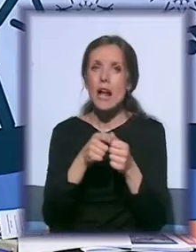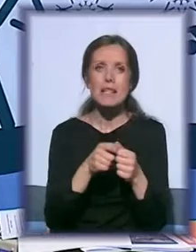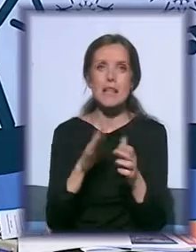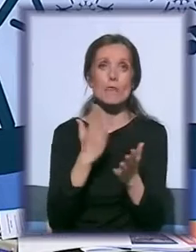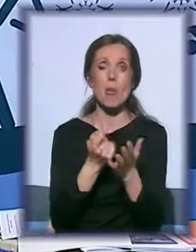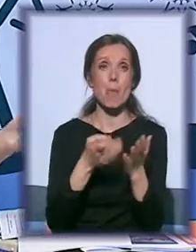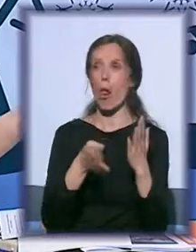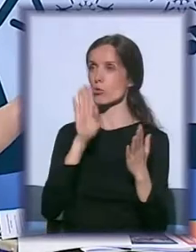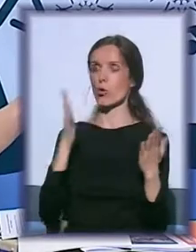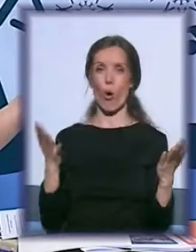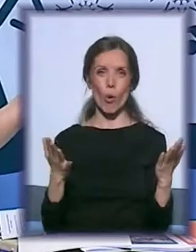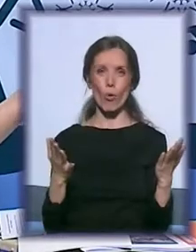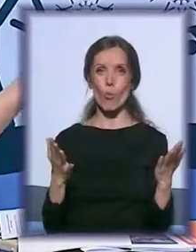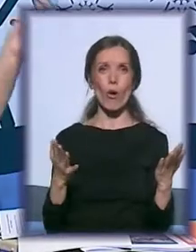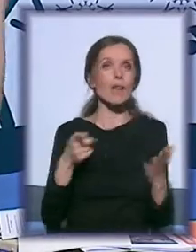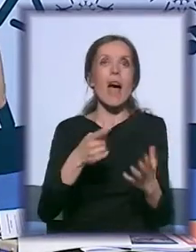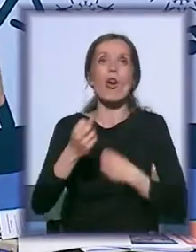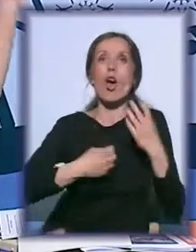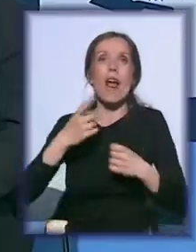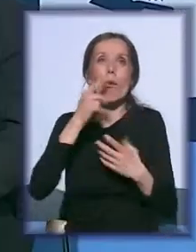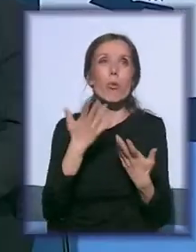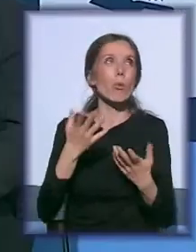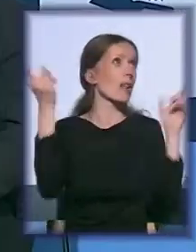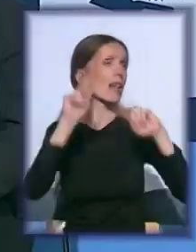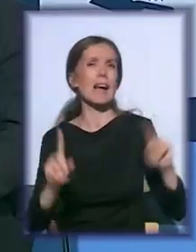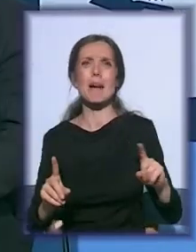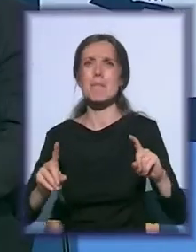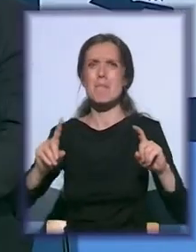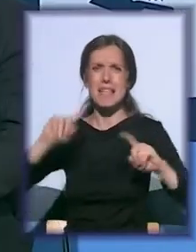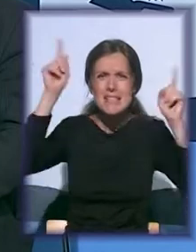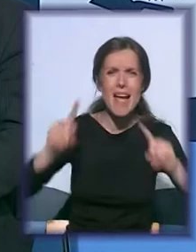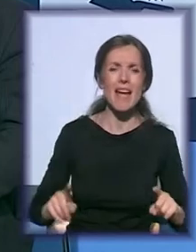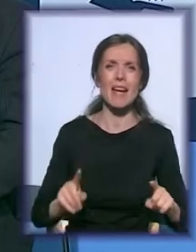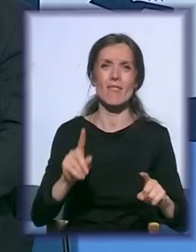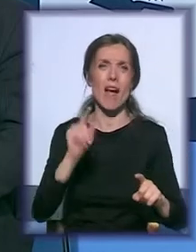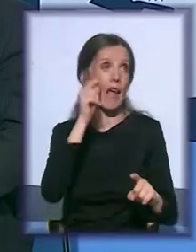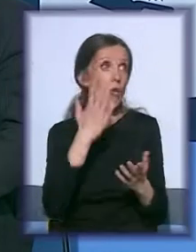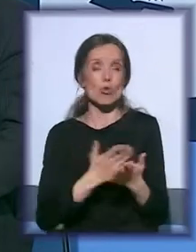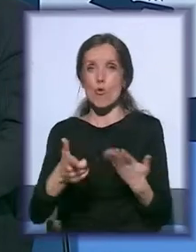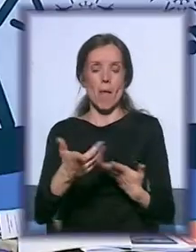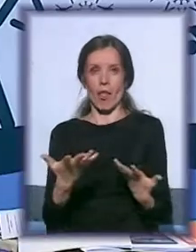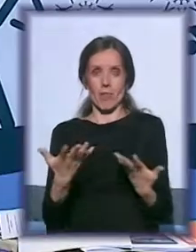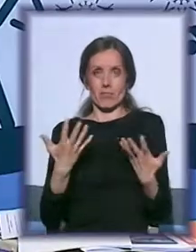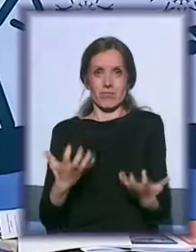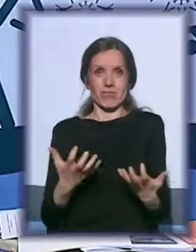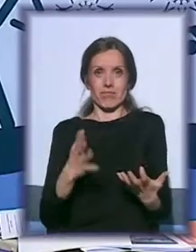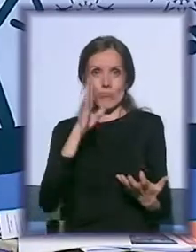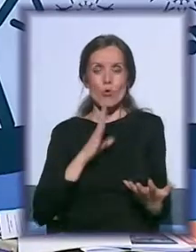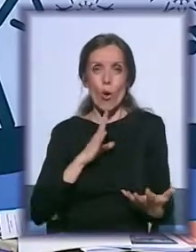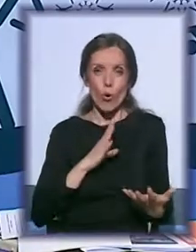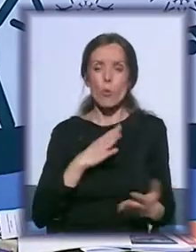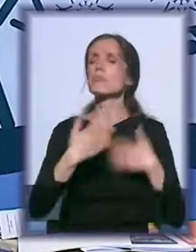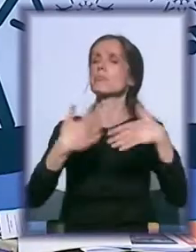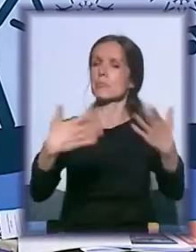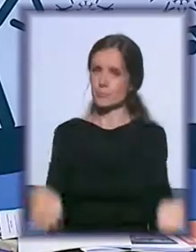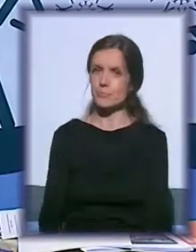šoku ili tako jednostavno reaguju ljudi, Grmi, Seva, ljudi su poneki u šoku bili i to je bilo tako. Ono što